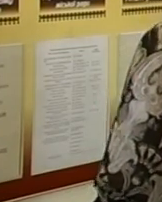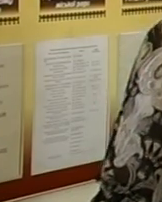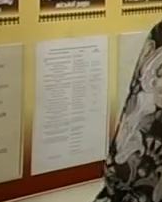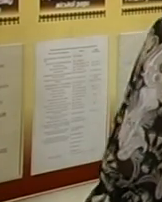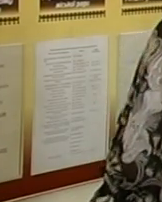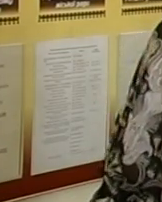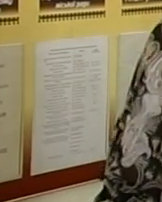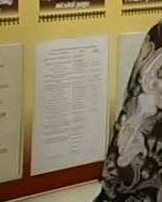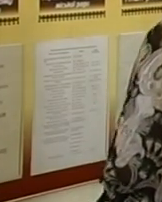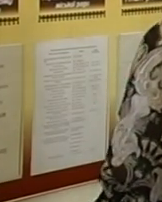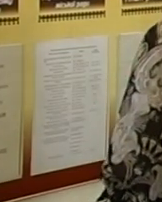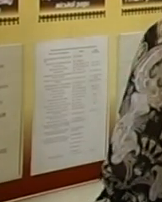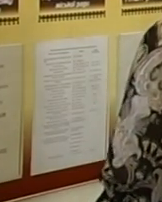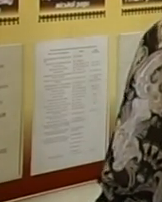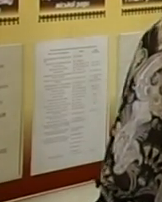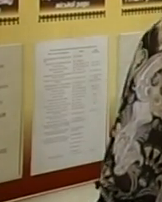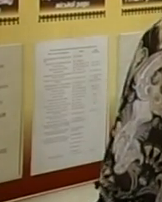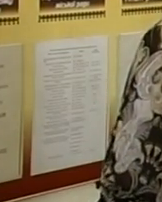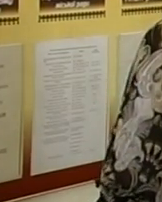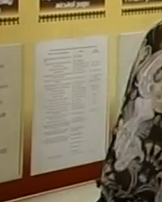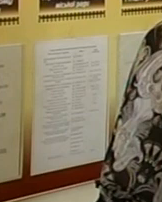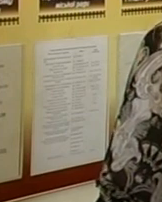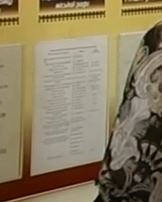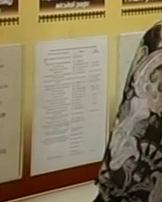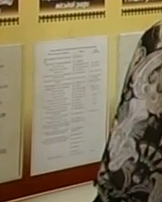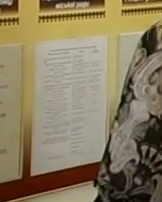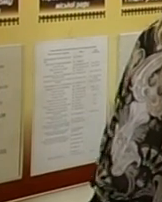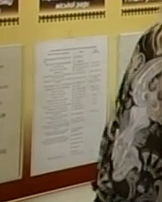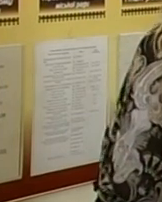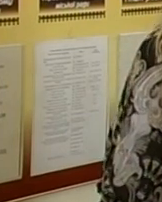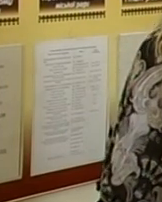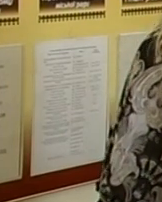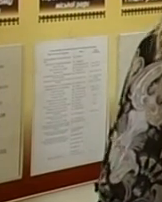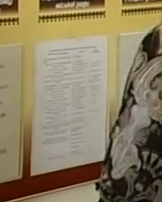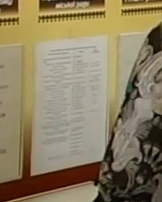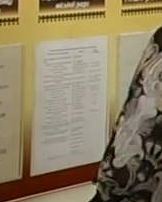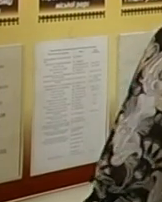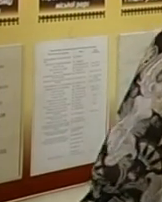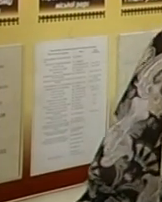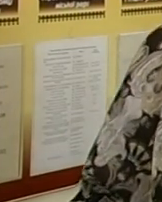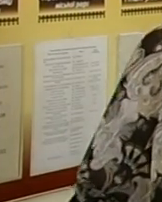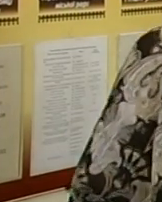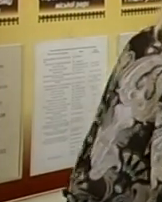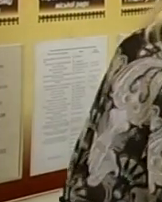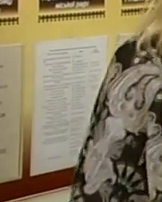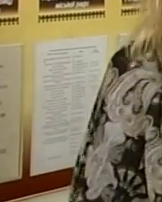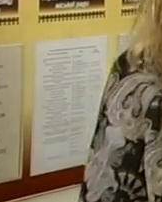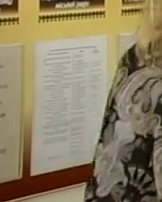вони показують документи, де вони їх придбали. Чи це привезені,